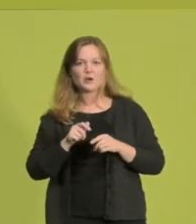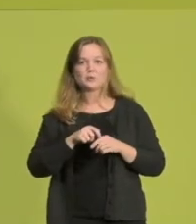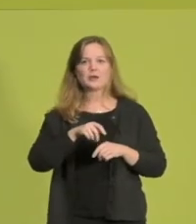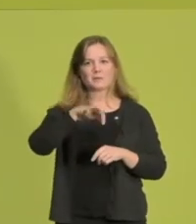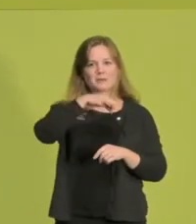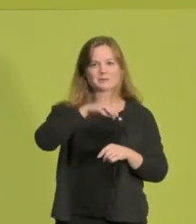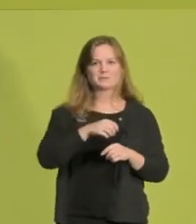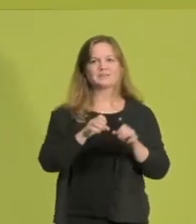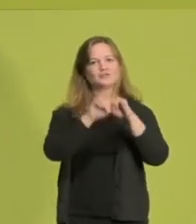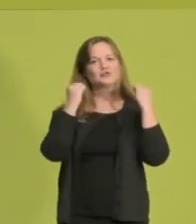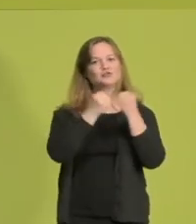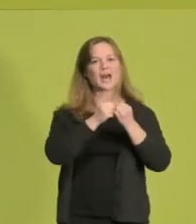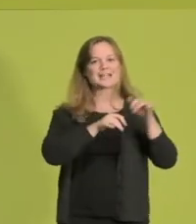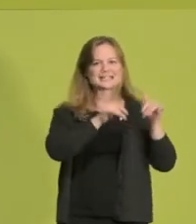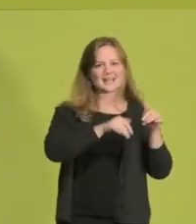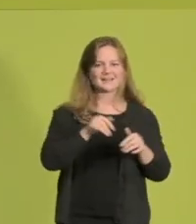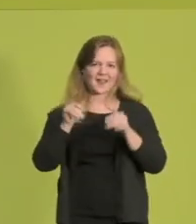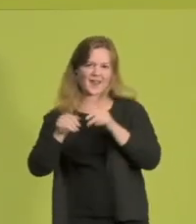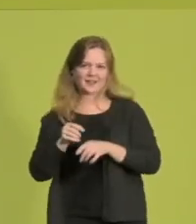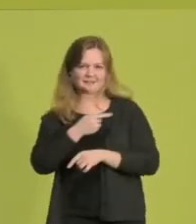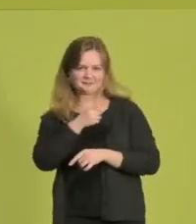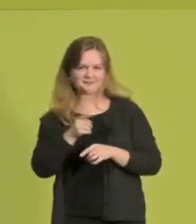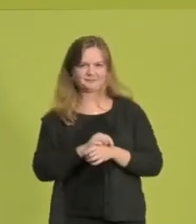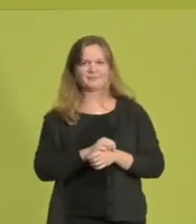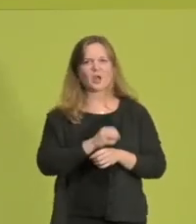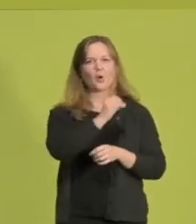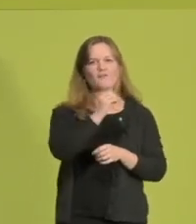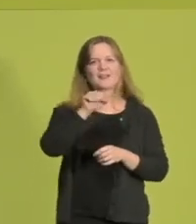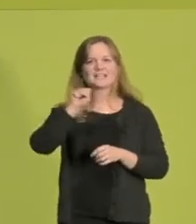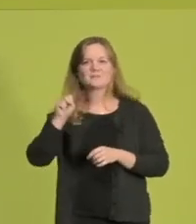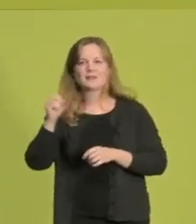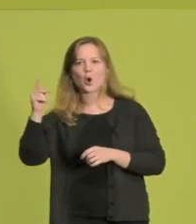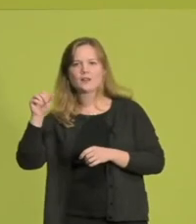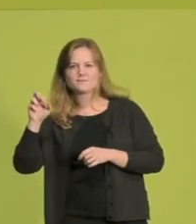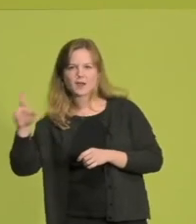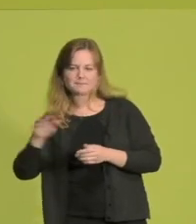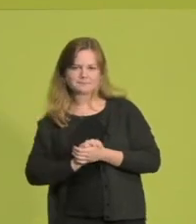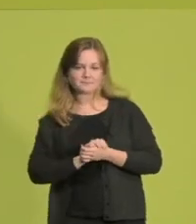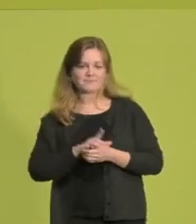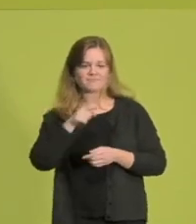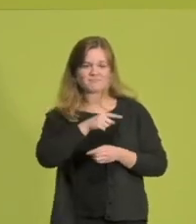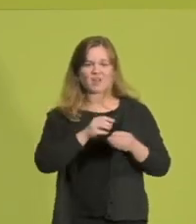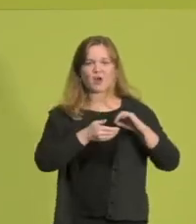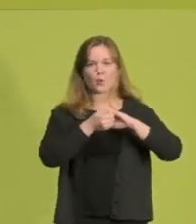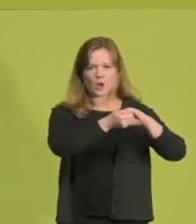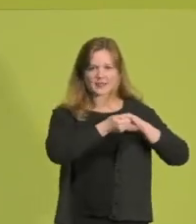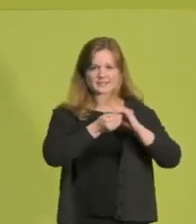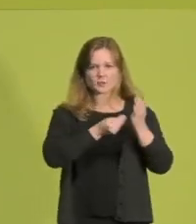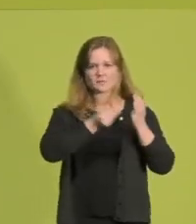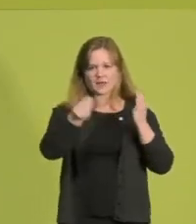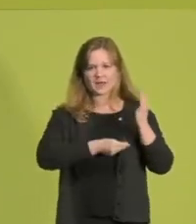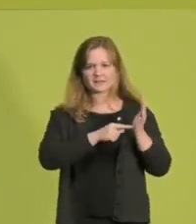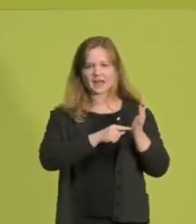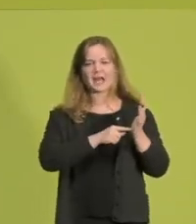Staatssekretärinnen und Staatssekretäre Ophelia, Sven und Oliver. Mit dem Koalitionsvertrag habt ihr ein ambitioniertes